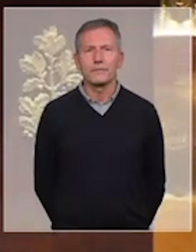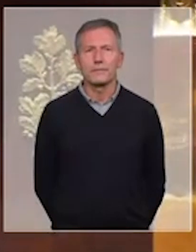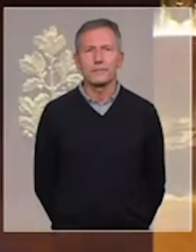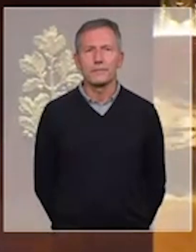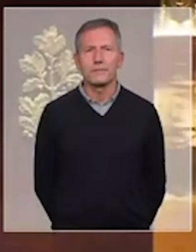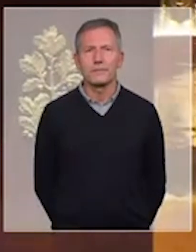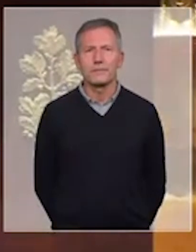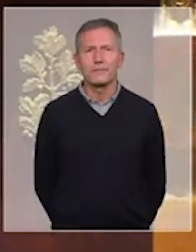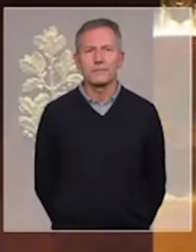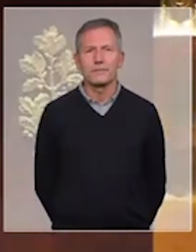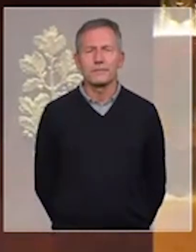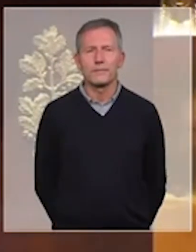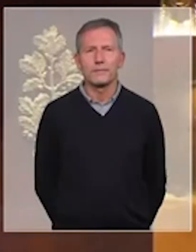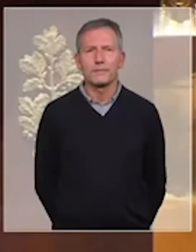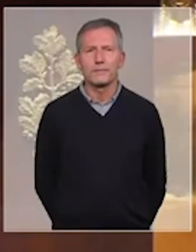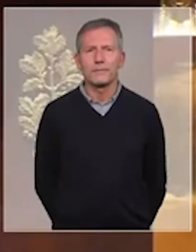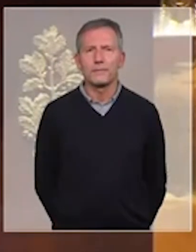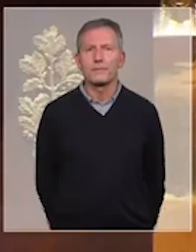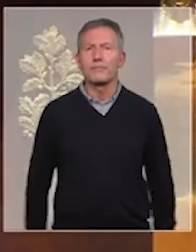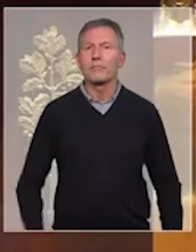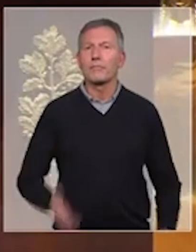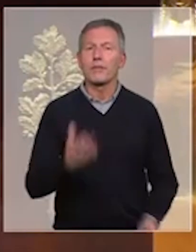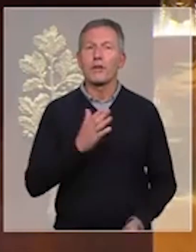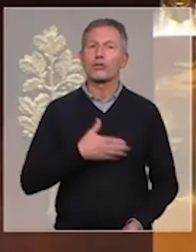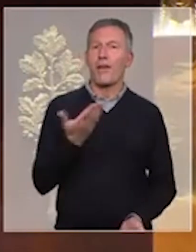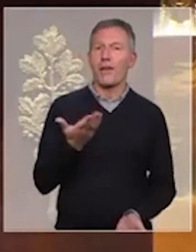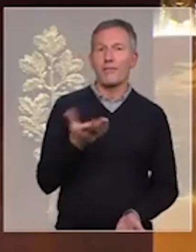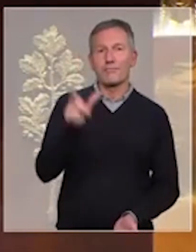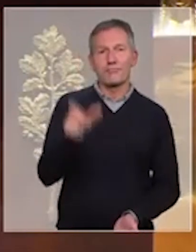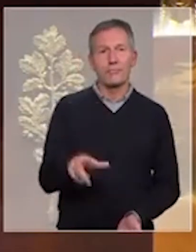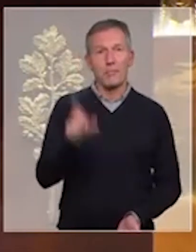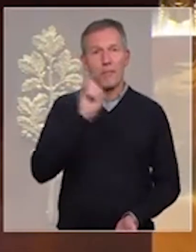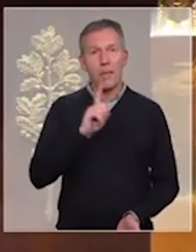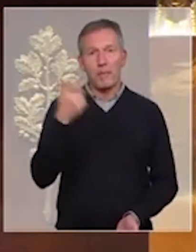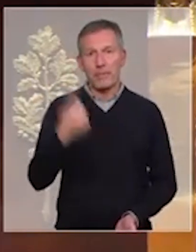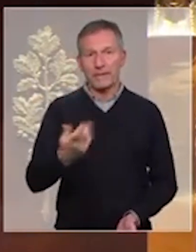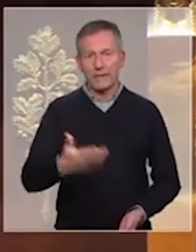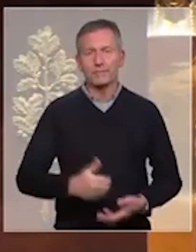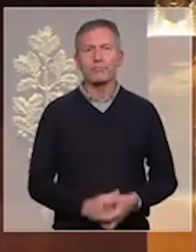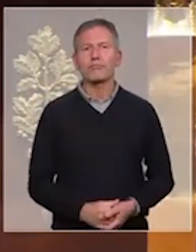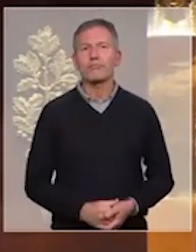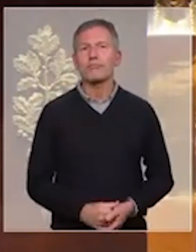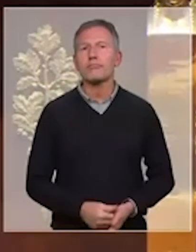Chère Madame la Présidente, chère Madame la Première